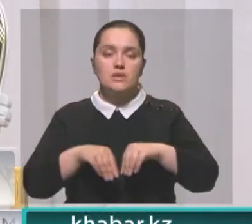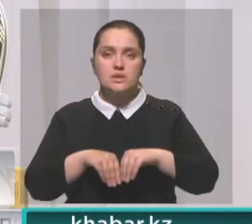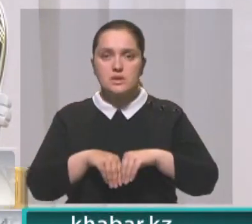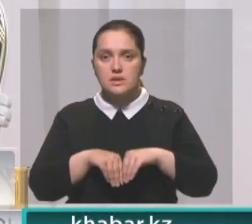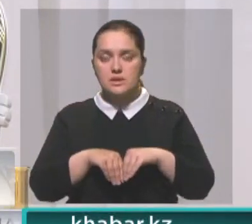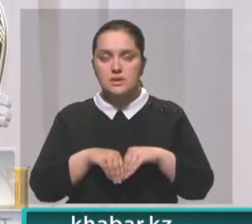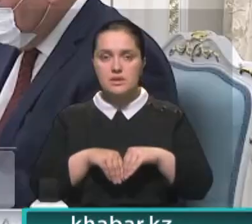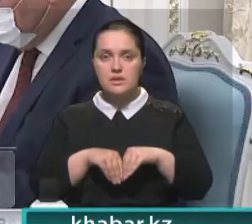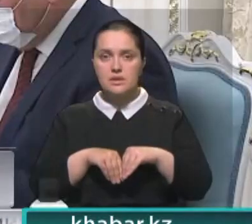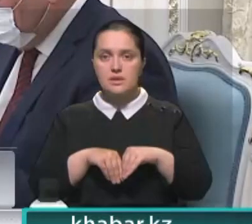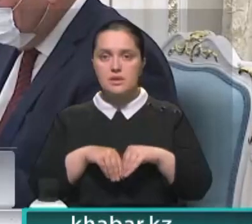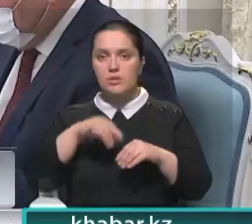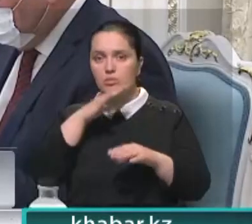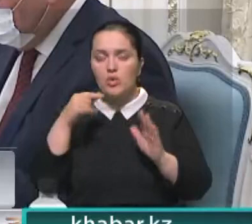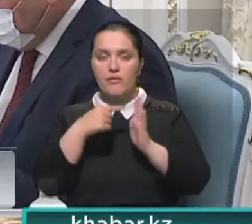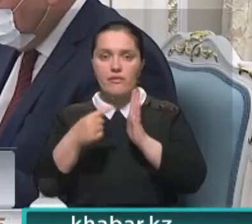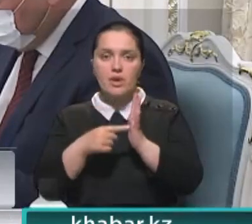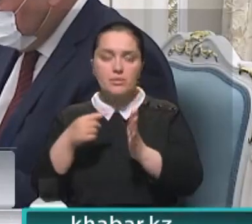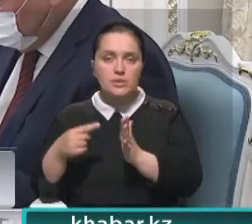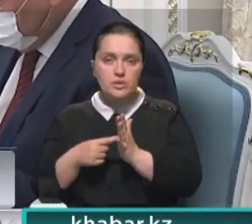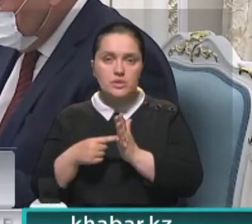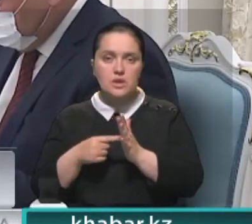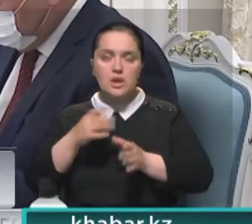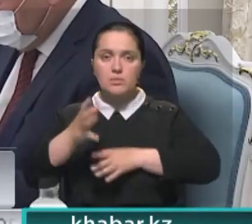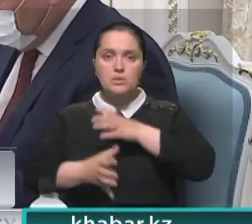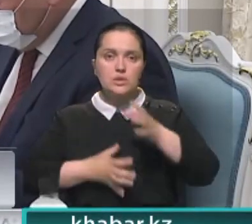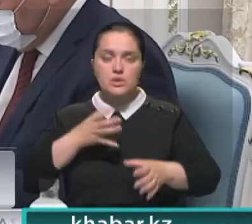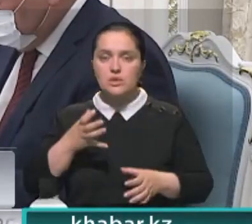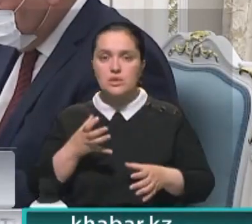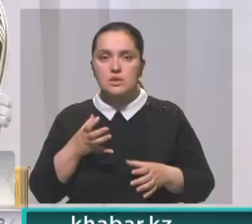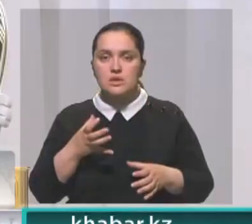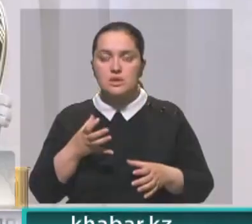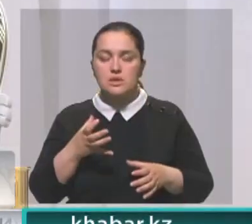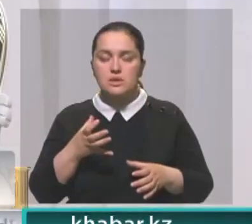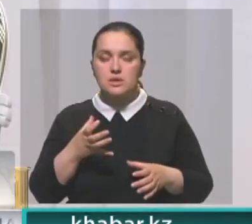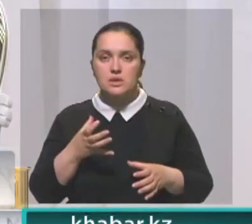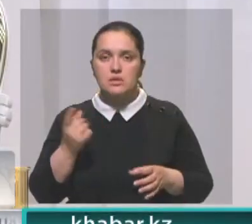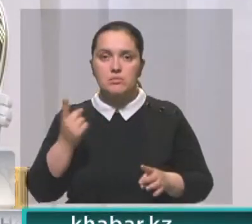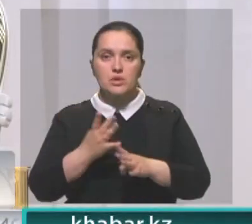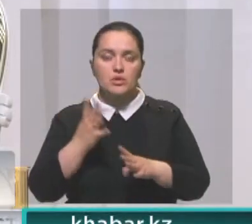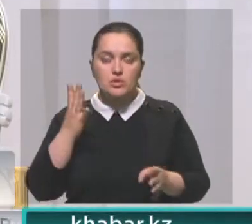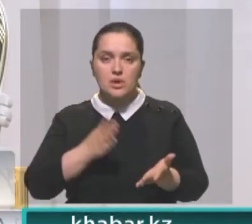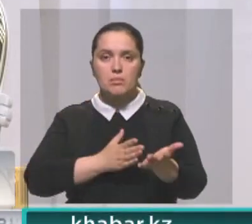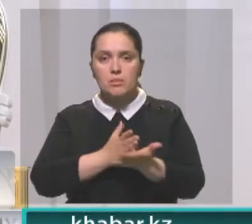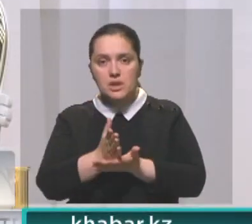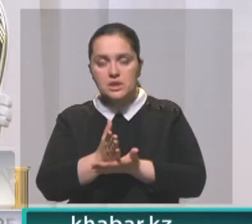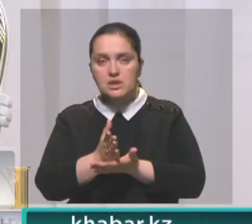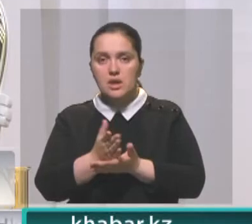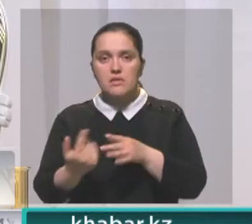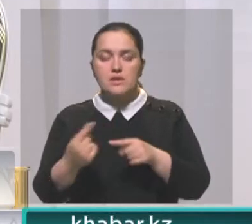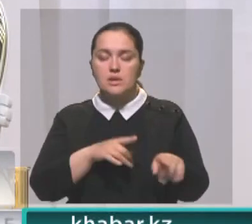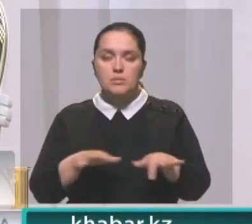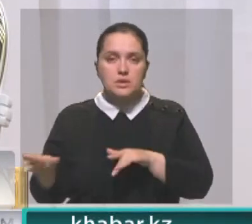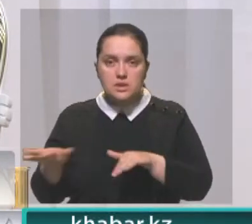затрагивает многие вопросы международного сотрудничества, прежде всего политическое взаимодействие